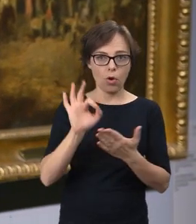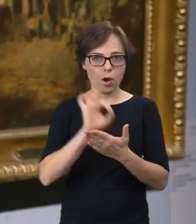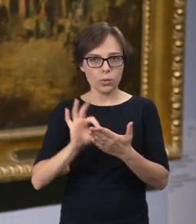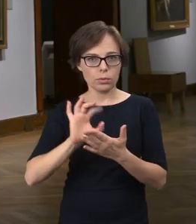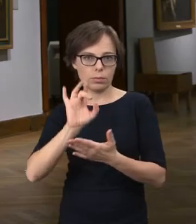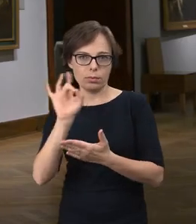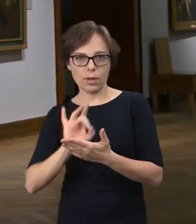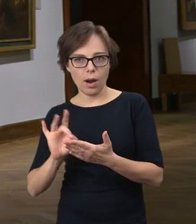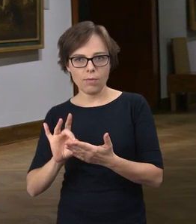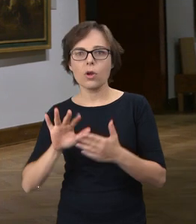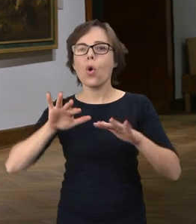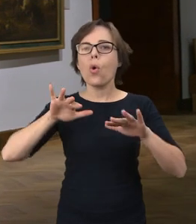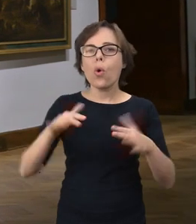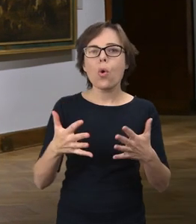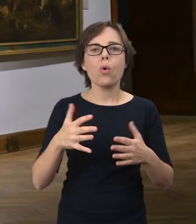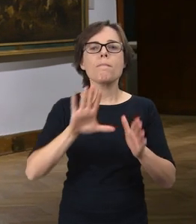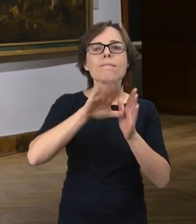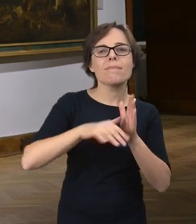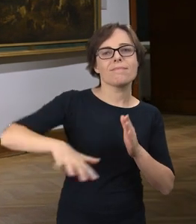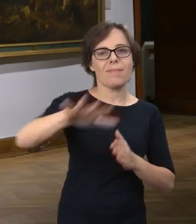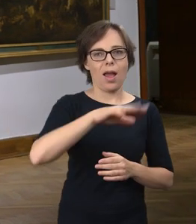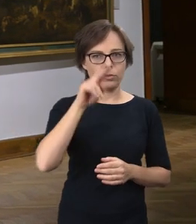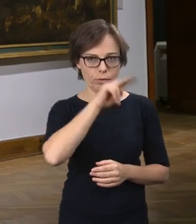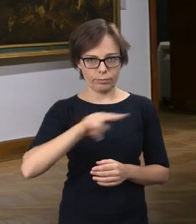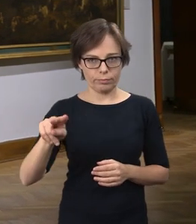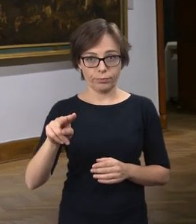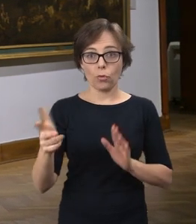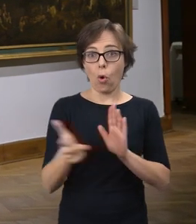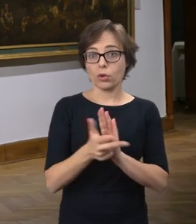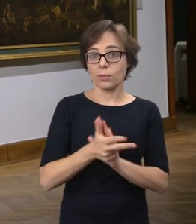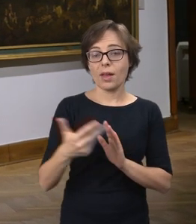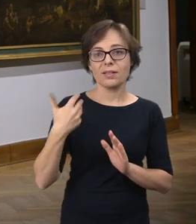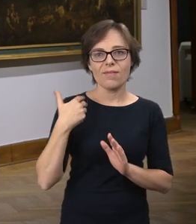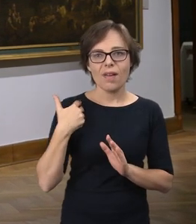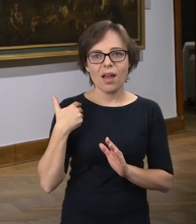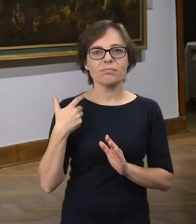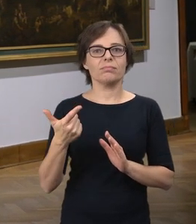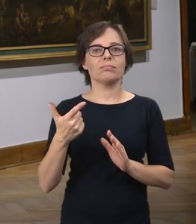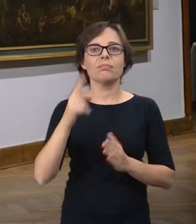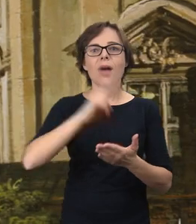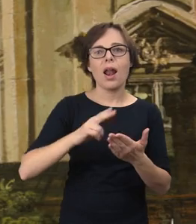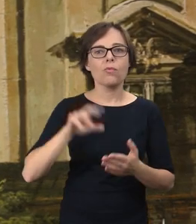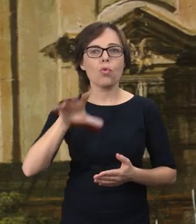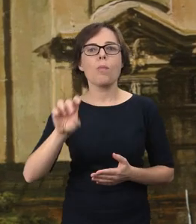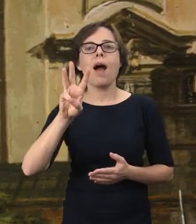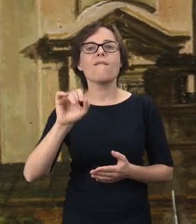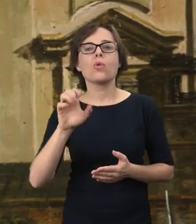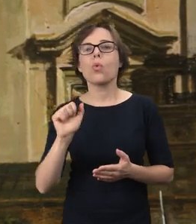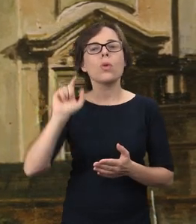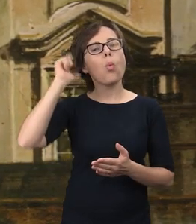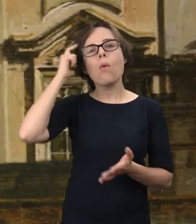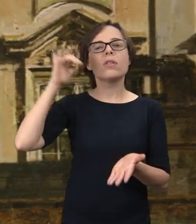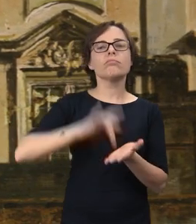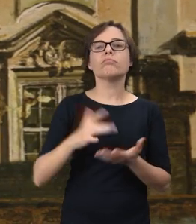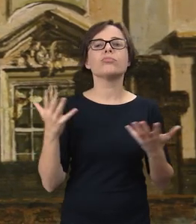i w grafice są to widoki i panoramy miast. W XVIII wieku prym w malarstwie wedutowym przejęła Wenecja.